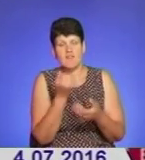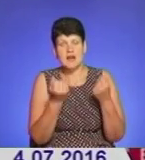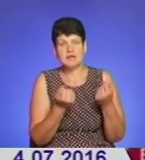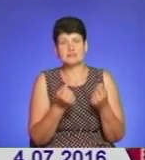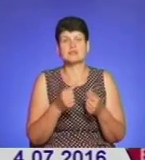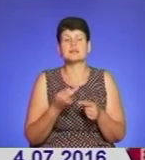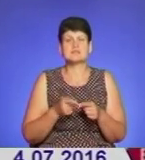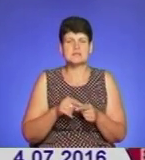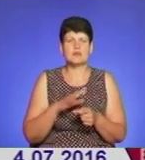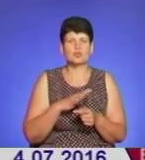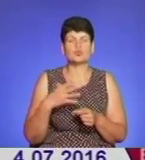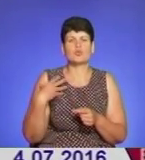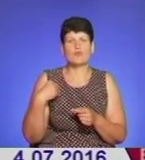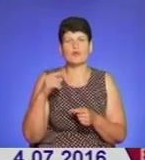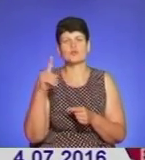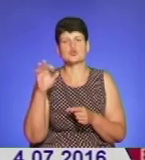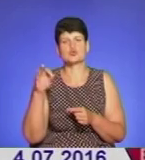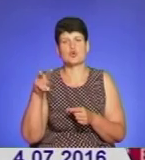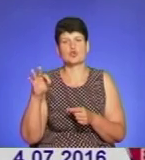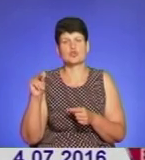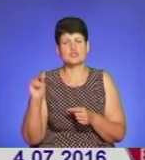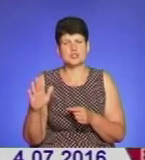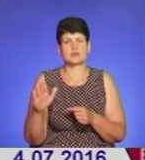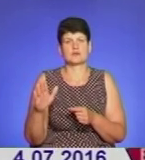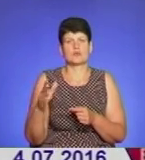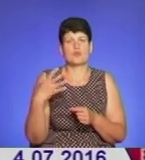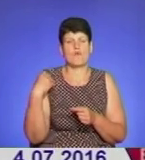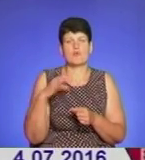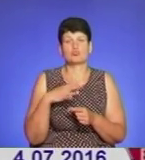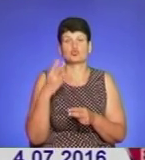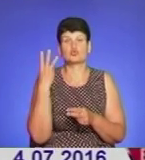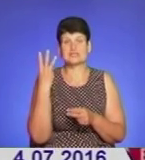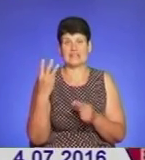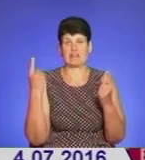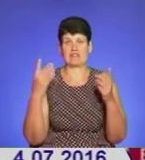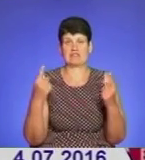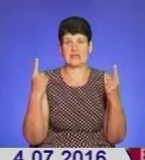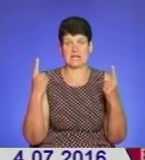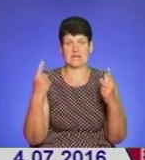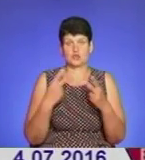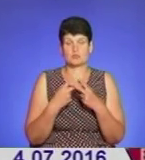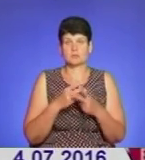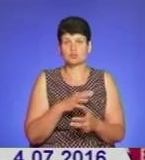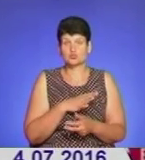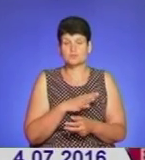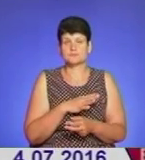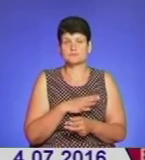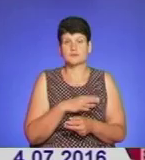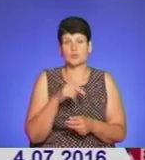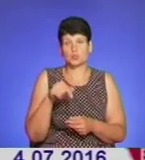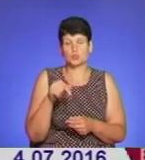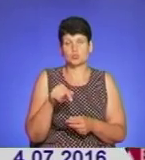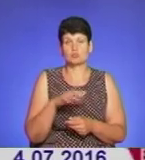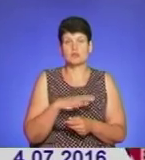Золочів, і Львів. У Львові було аж три таких тюрми великих, у Львові саме більших було, а тут